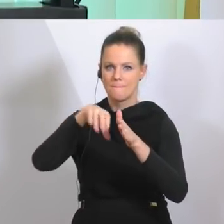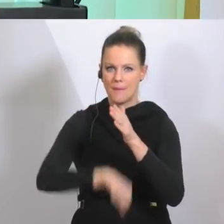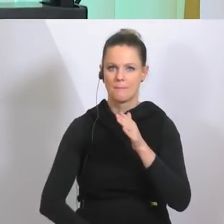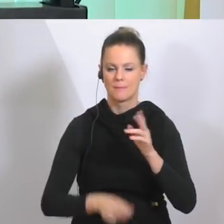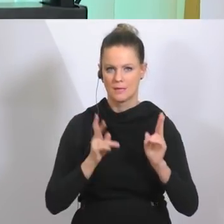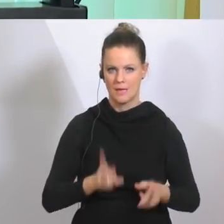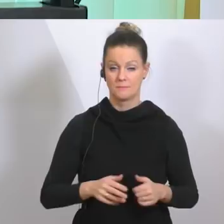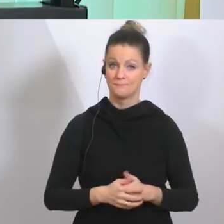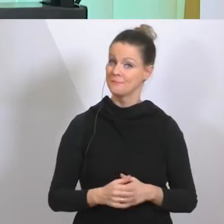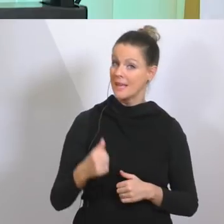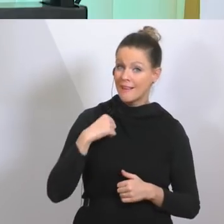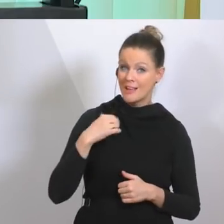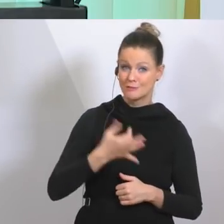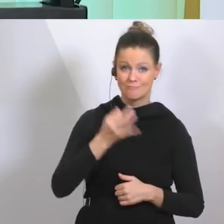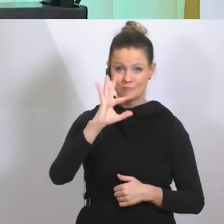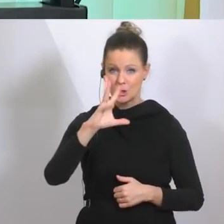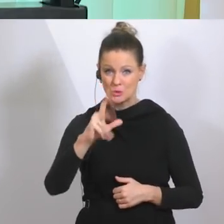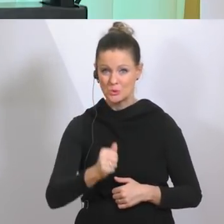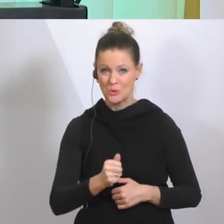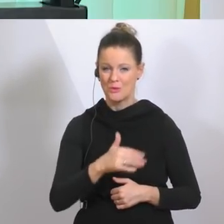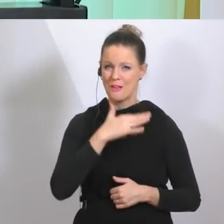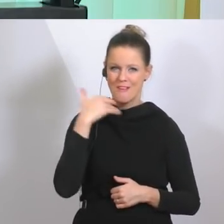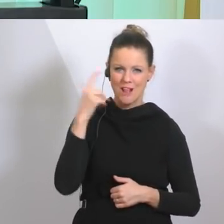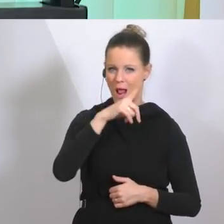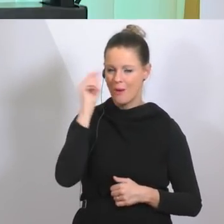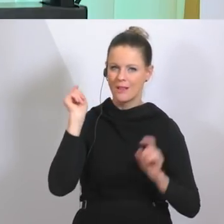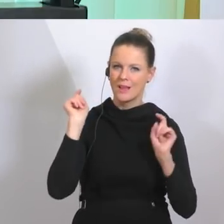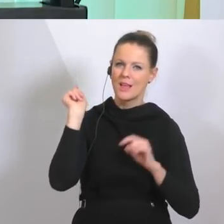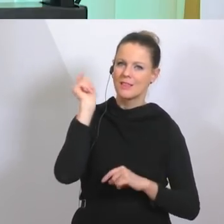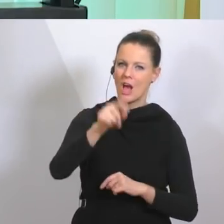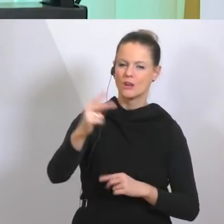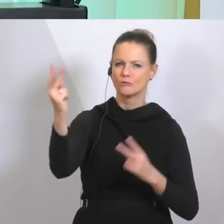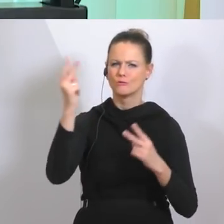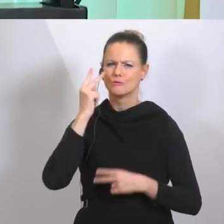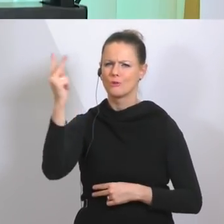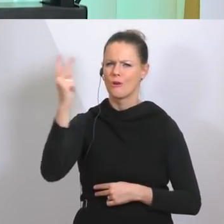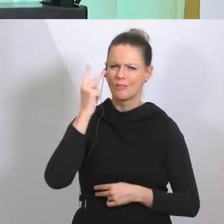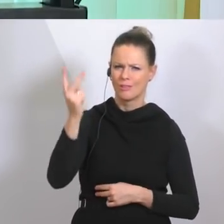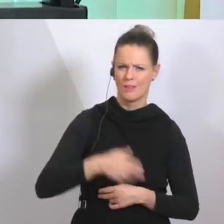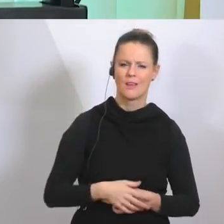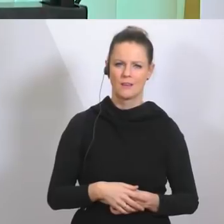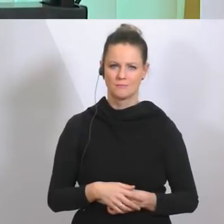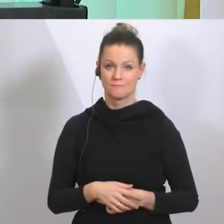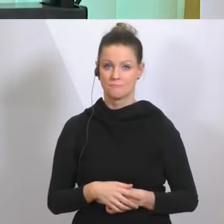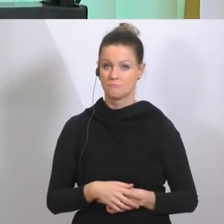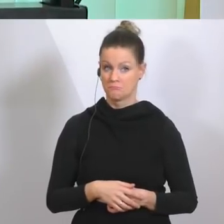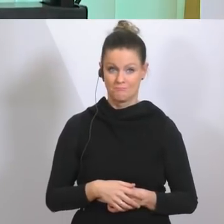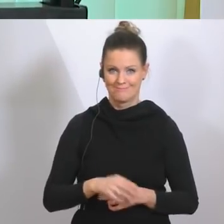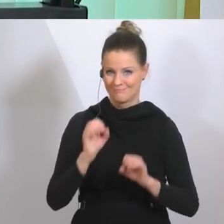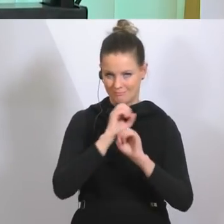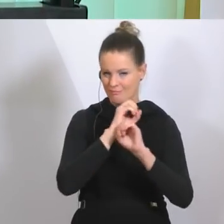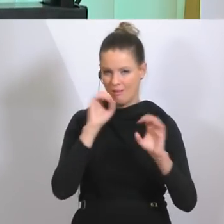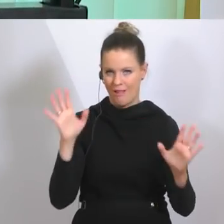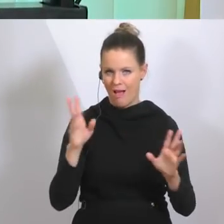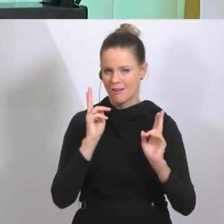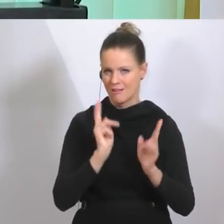Gestern war ein schöner Tag, viele Menschen waren im Freien und haben die Sonnenstrahlen genossen, für uns völlig nachvollziehbar